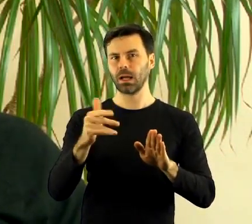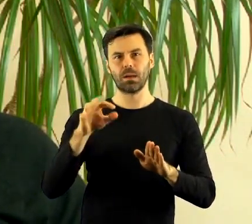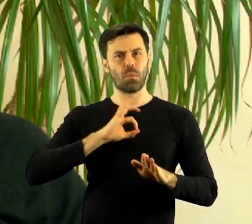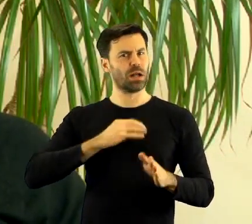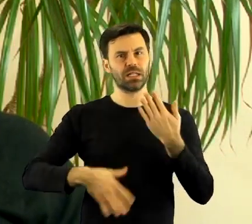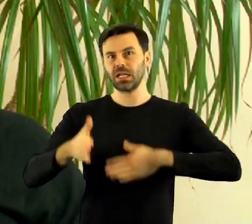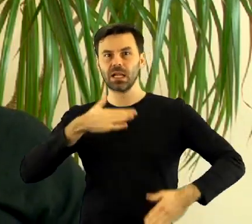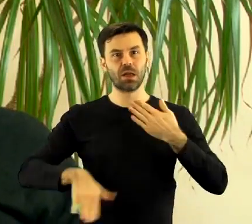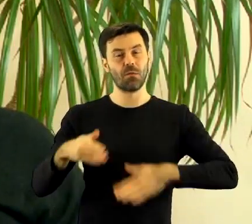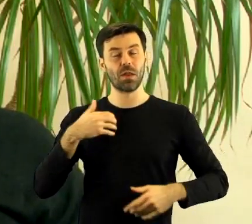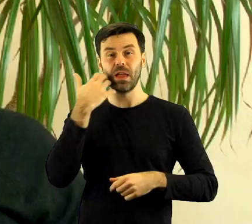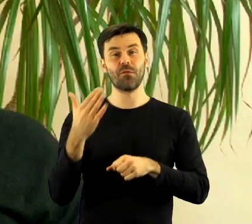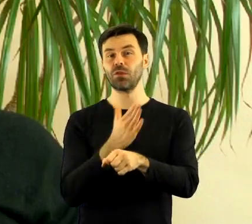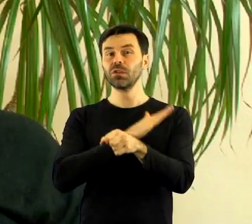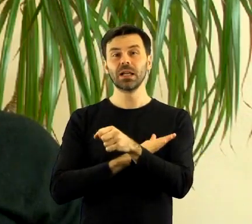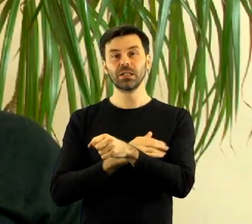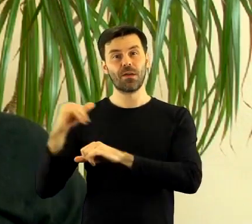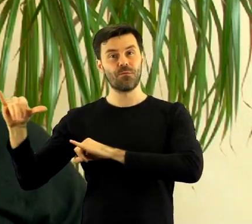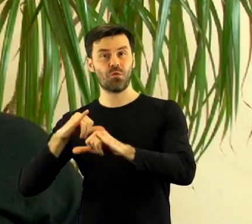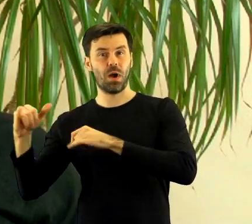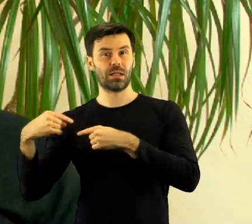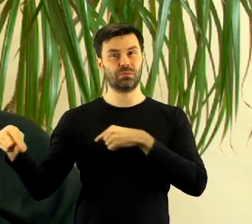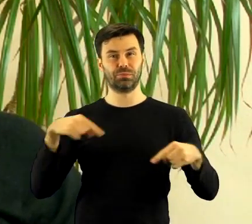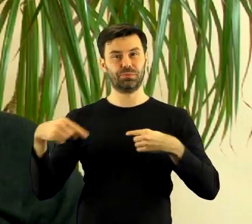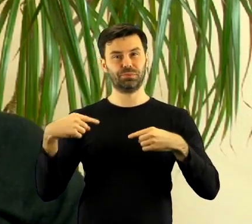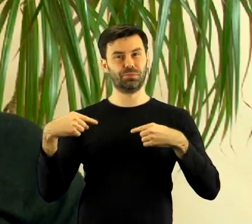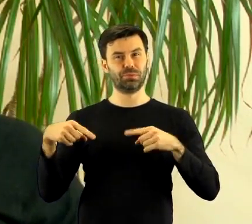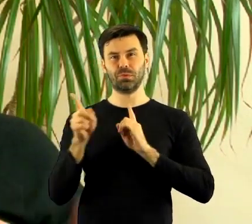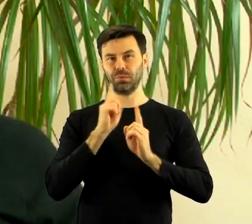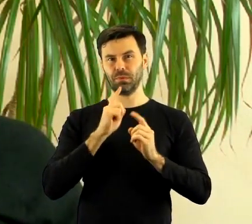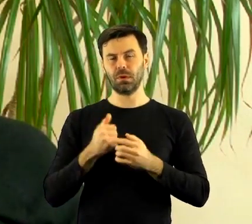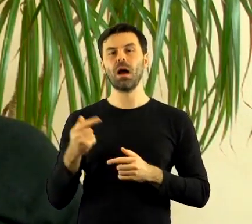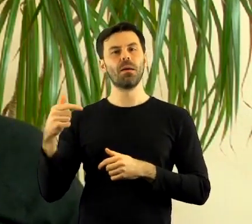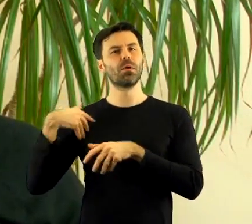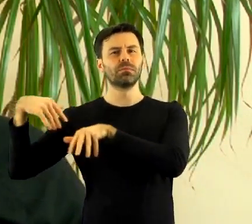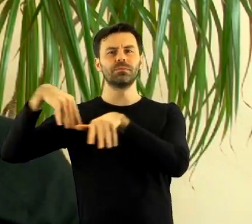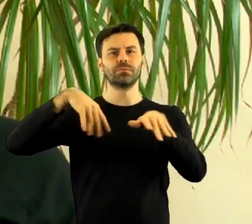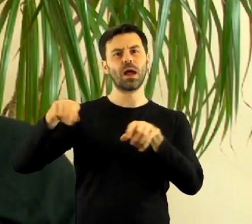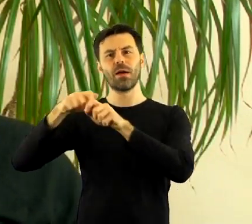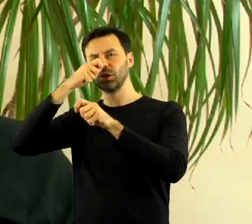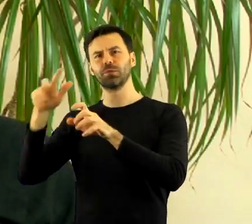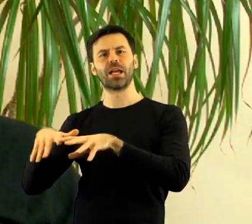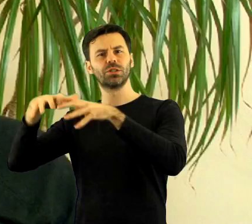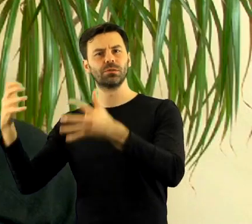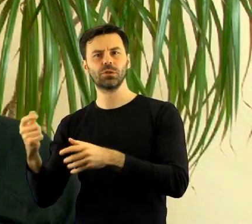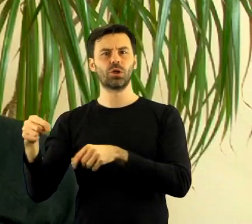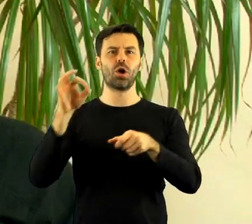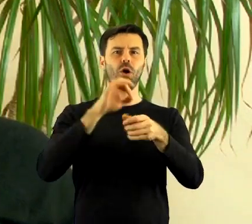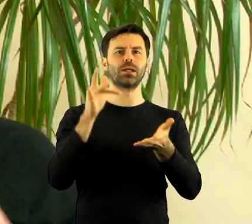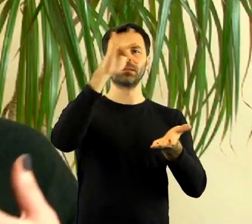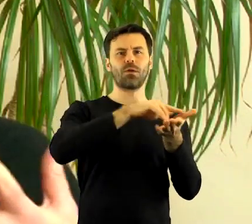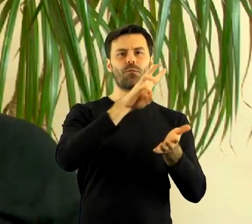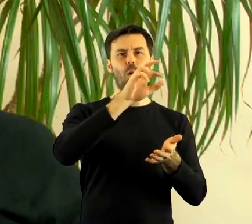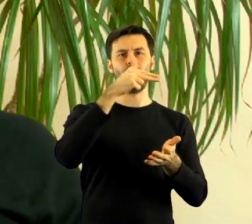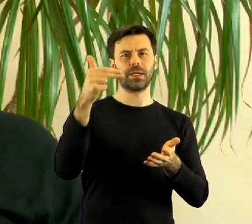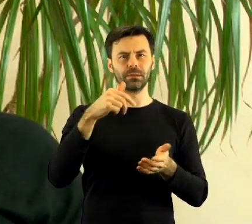mieszkańcami nie rozmawiał. Zorganizowaliśmy przemarsz taki protestacyjny spod wysypiska, to prawie 2,5 kilometra do centrum Wołomina.